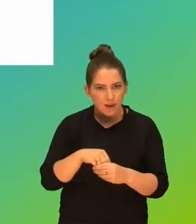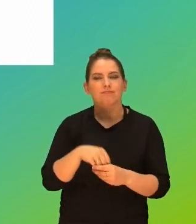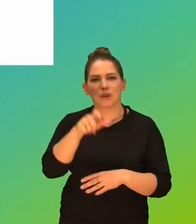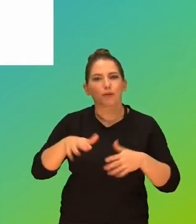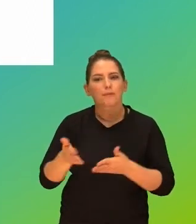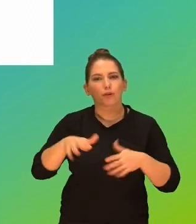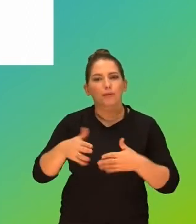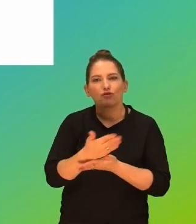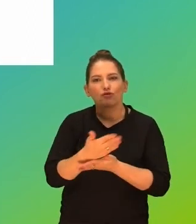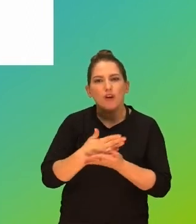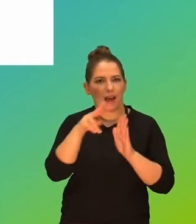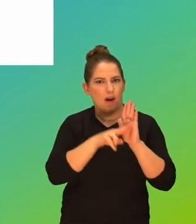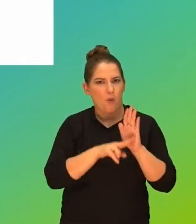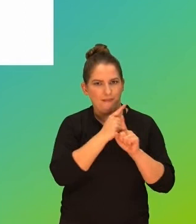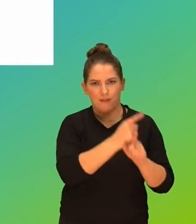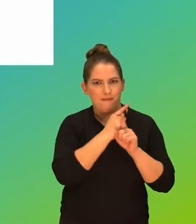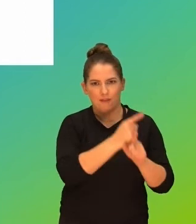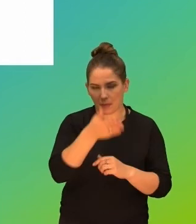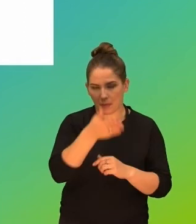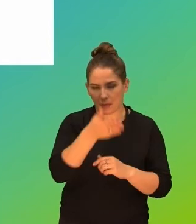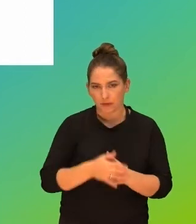przynajmniej częściowo do tych reguł się dostosuje.